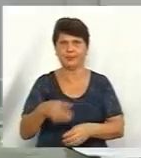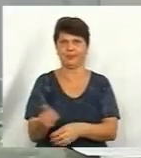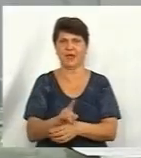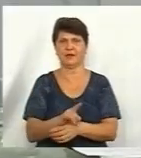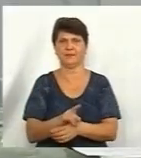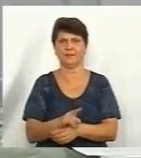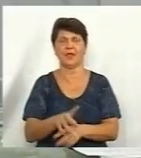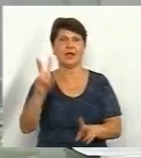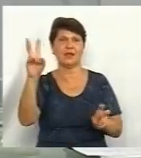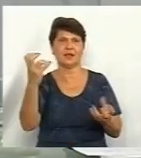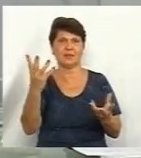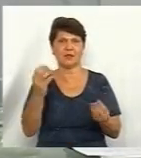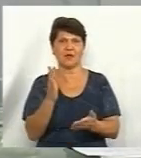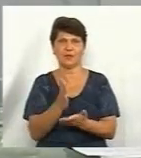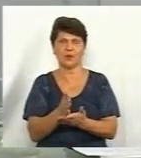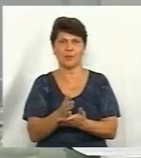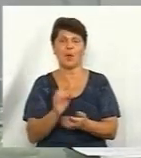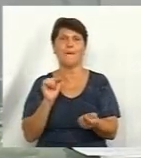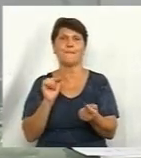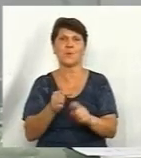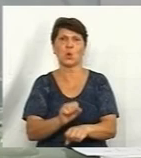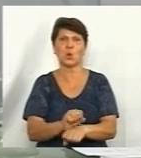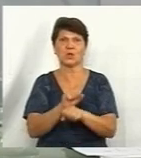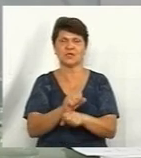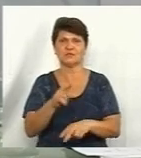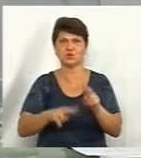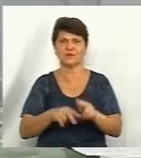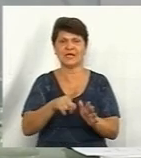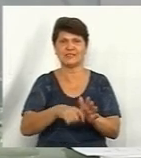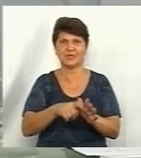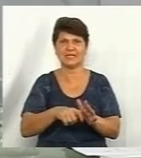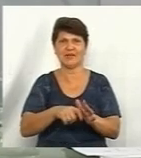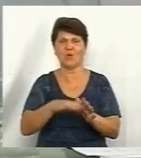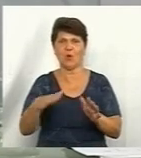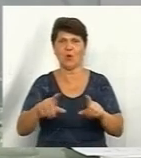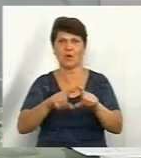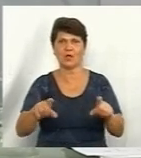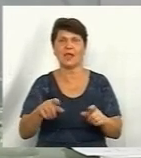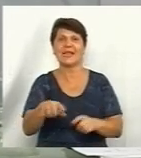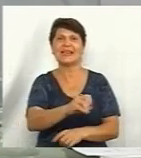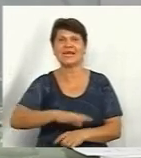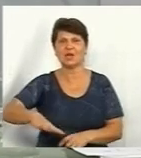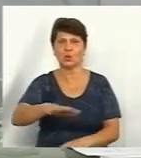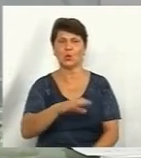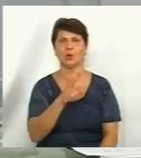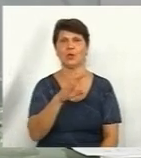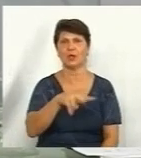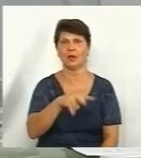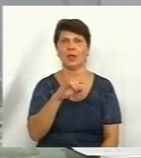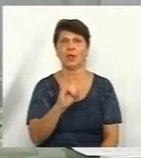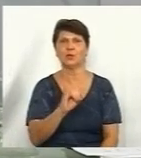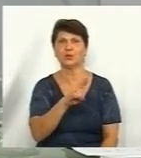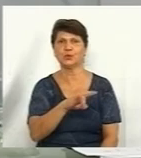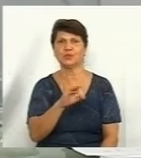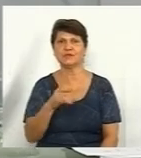Тема дня була в прямому ефірі. Протест проти будівництва сміттєвого комплексу на території Людовської сільської ради Жмеринського